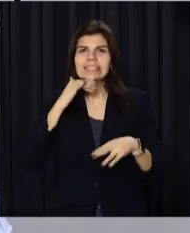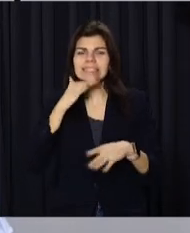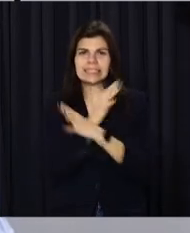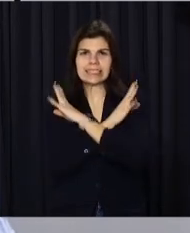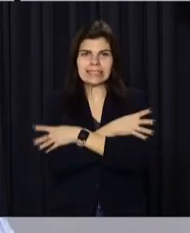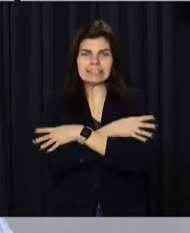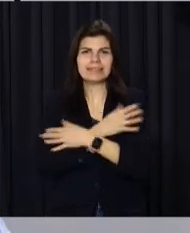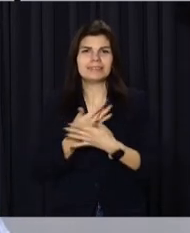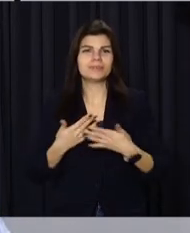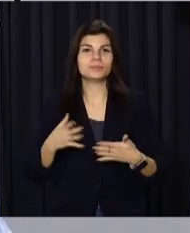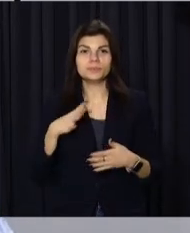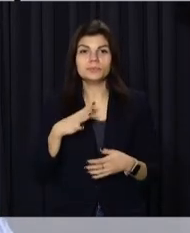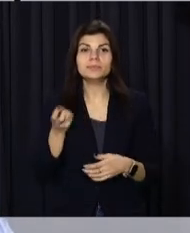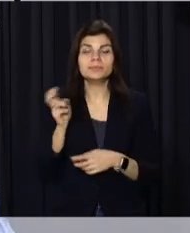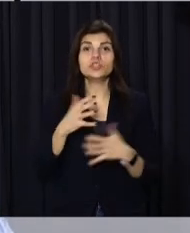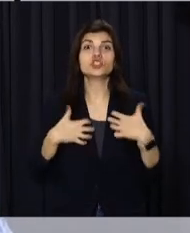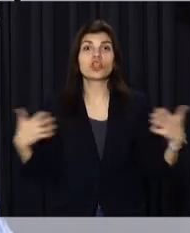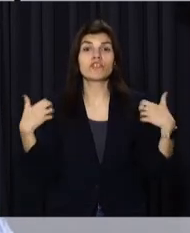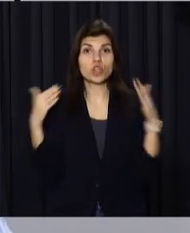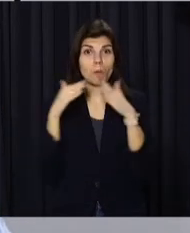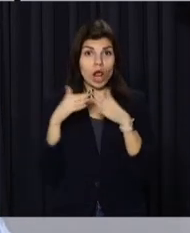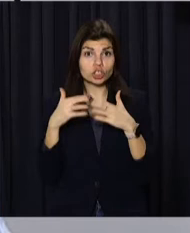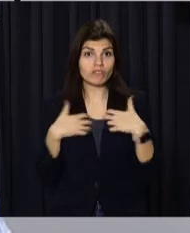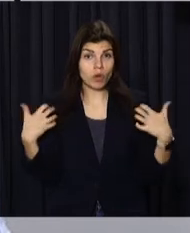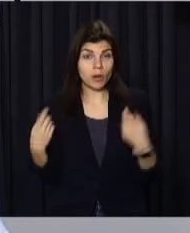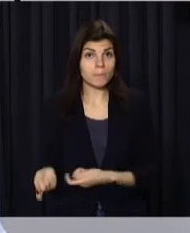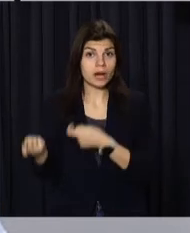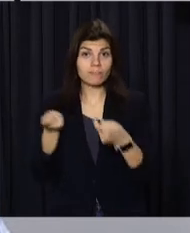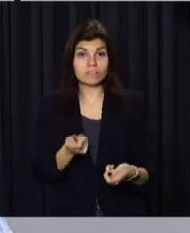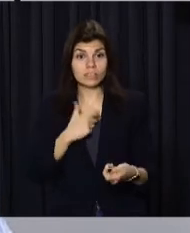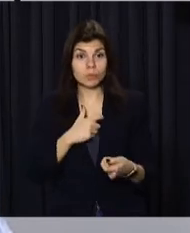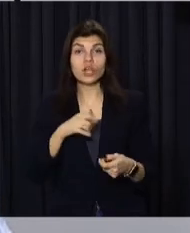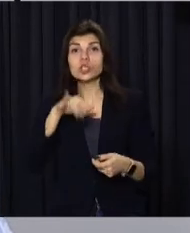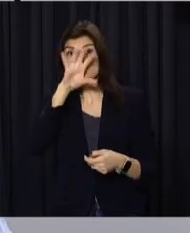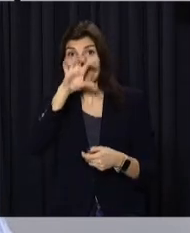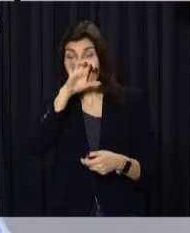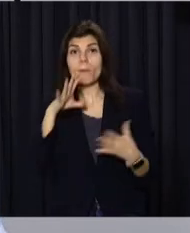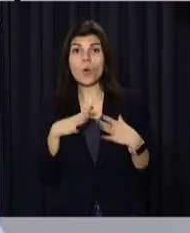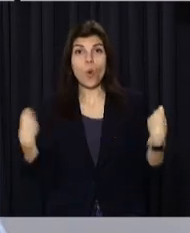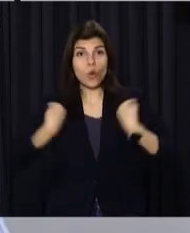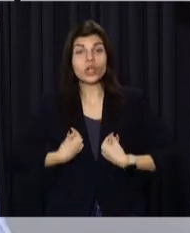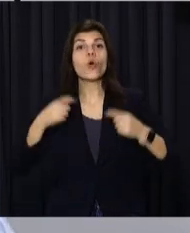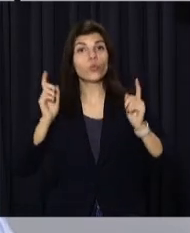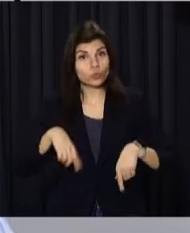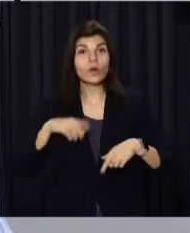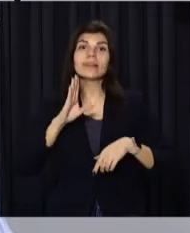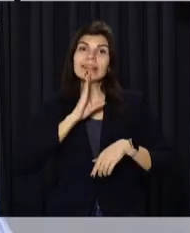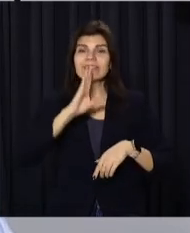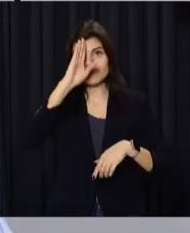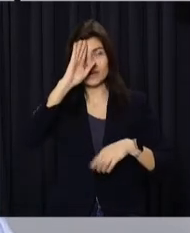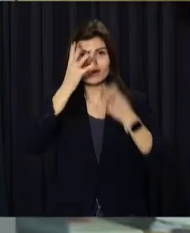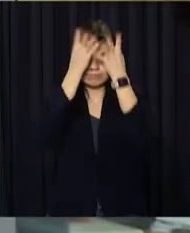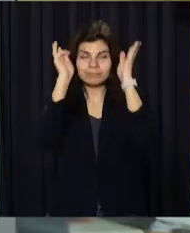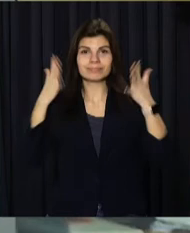реченні прийшли зі своїми домашніми улюбленцями. І песики були вдягнені також в на реченого і в на реченого.